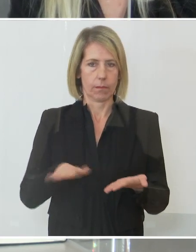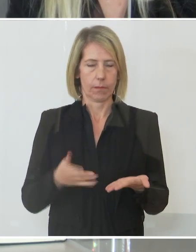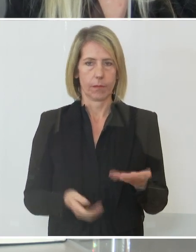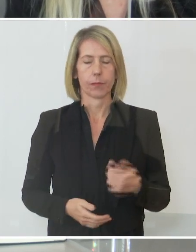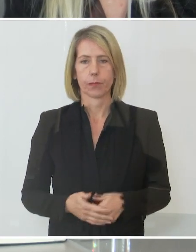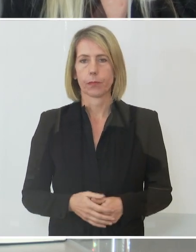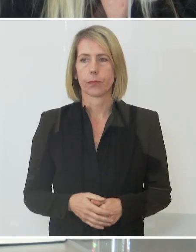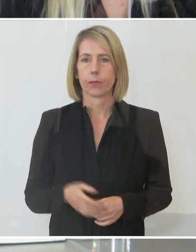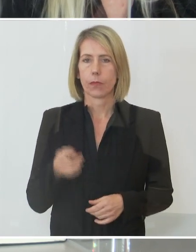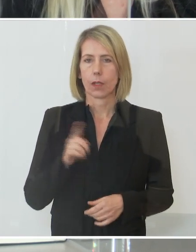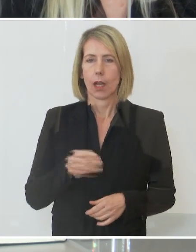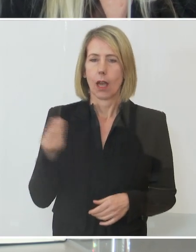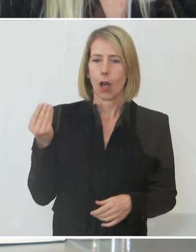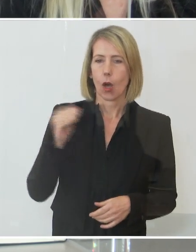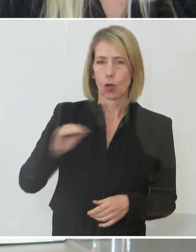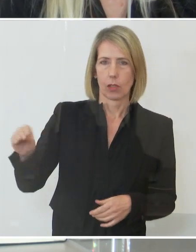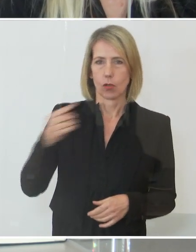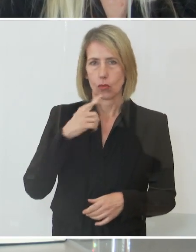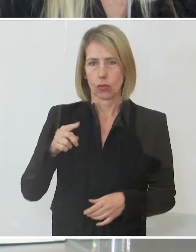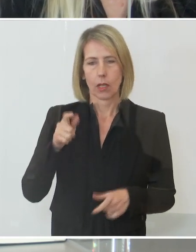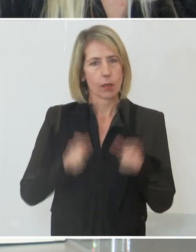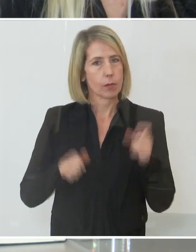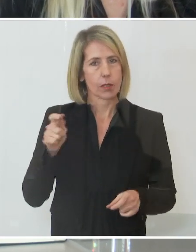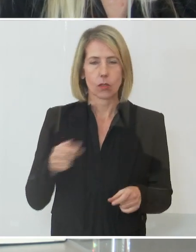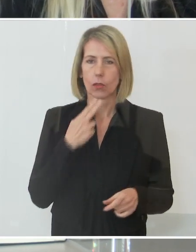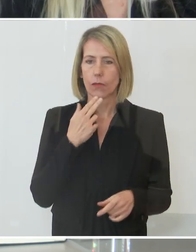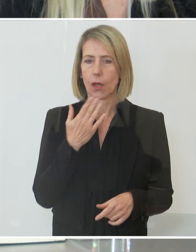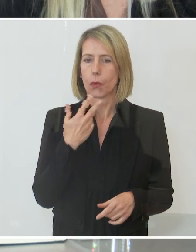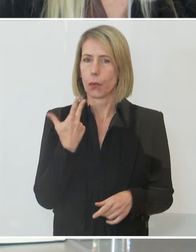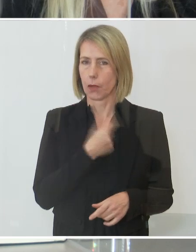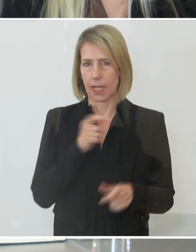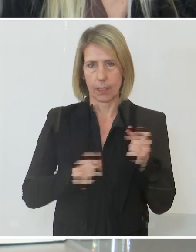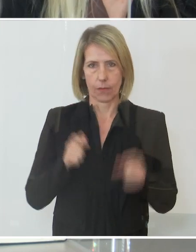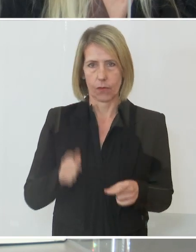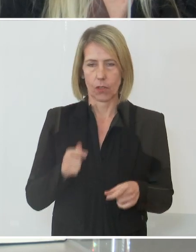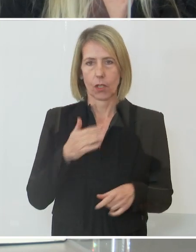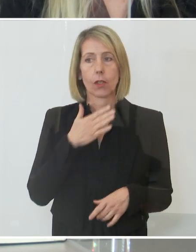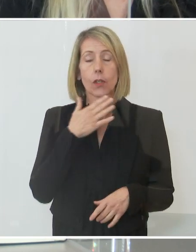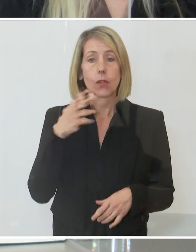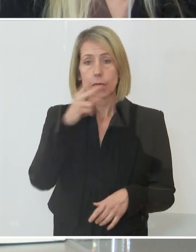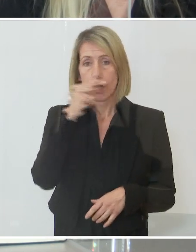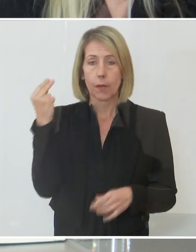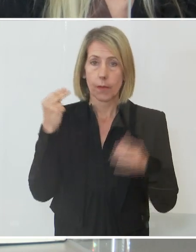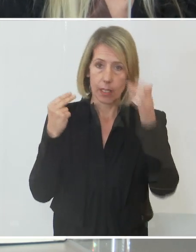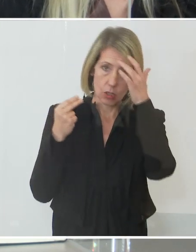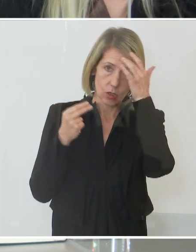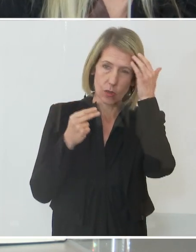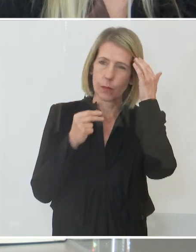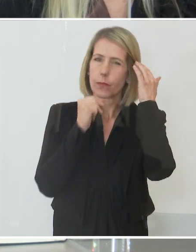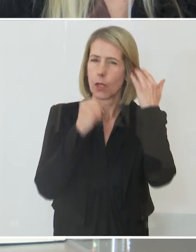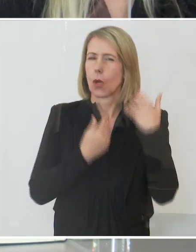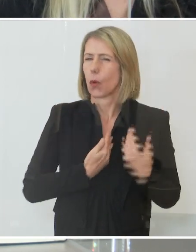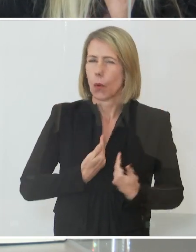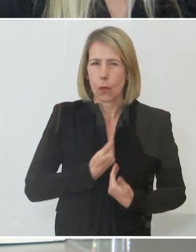möchte auch etwas zu den Ungeimpften sagen. Es sind viele Menschen, die verunsichert sind,